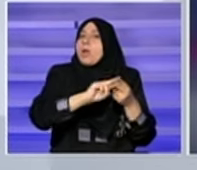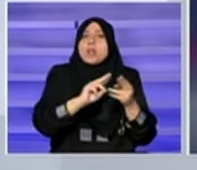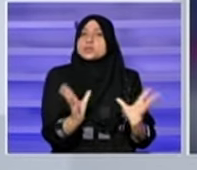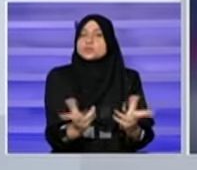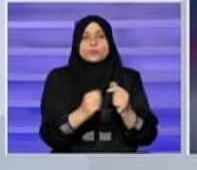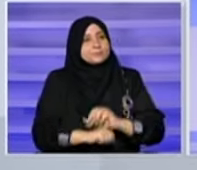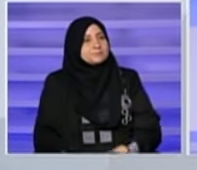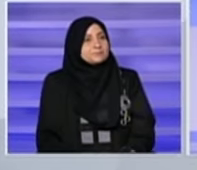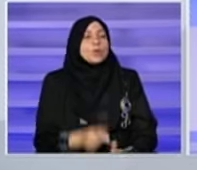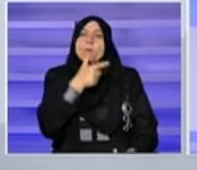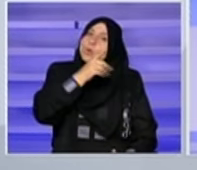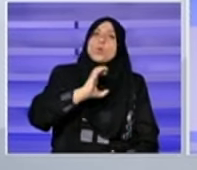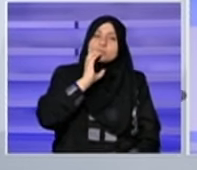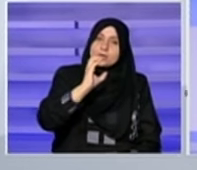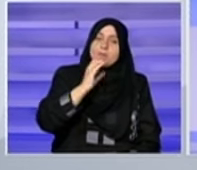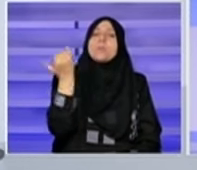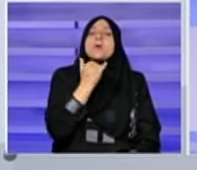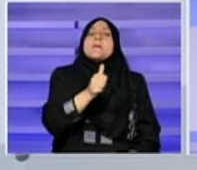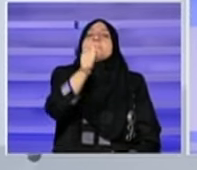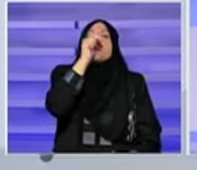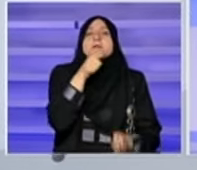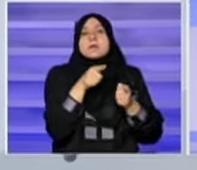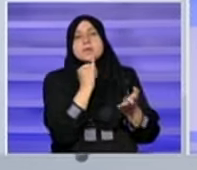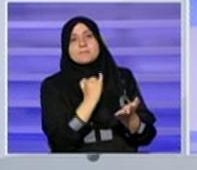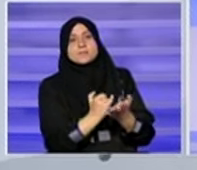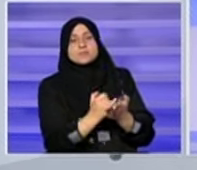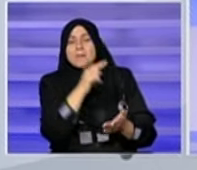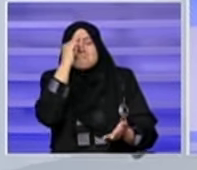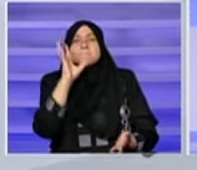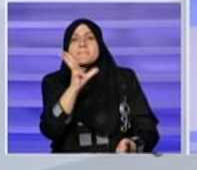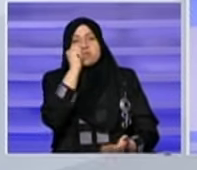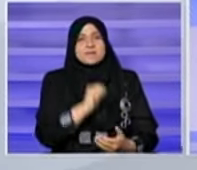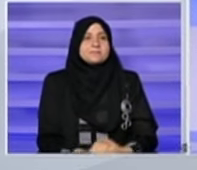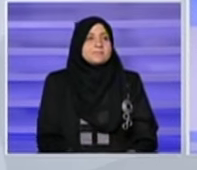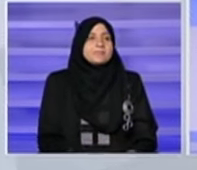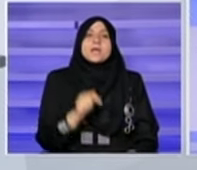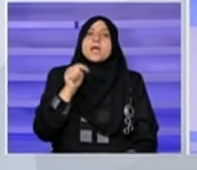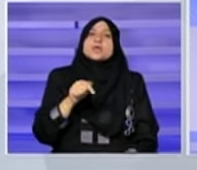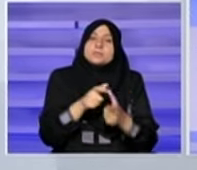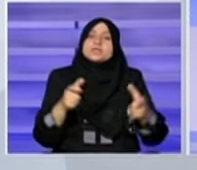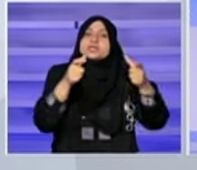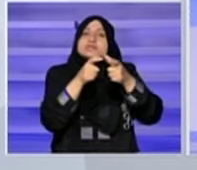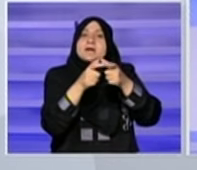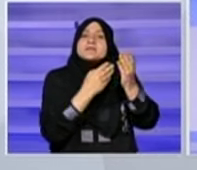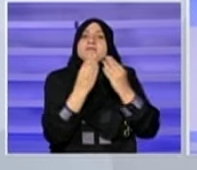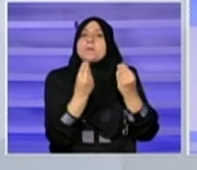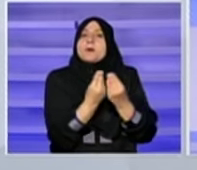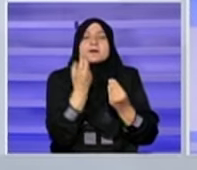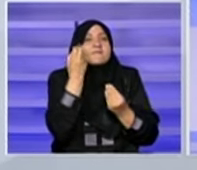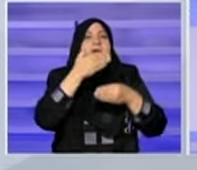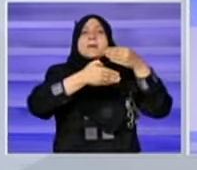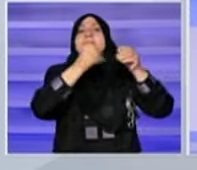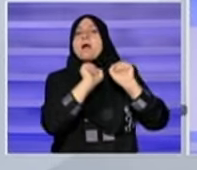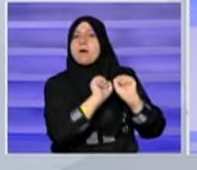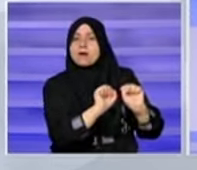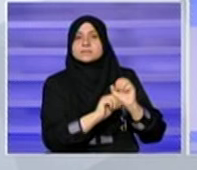أرجع أذكر أنه قضية إعادة استعمال المياه هذه رح توفرنا يعني مثلا اليوم الحديث كان عن المشاريع النشائية